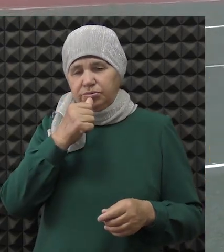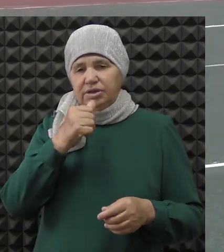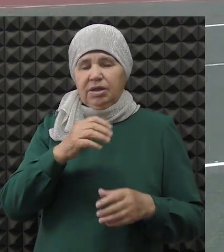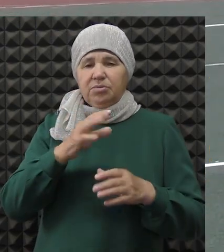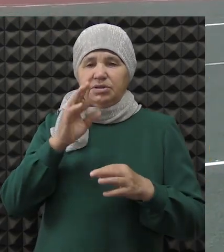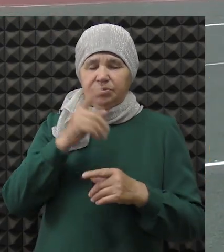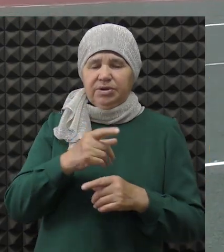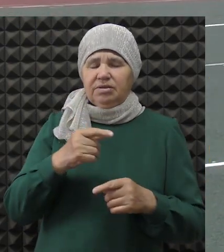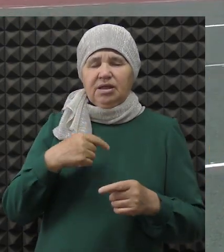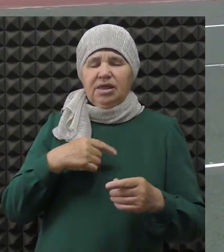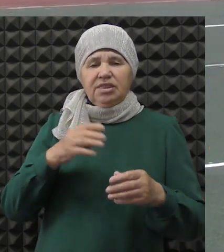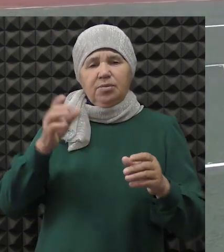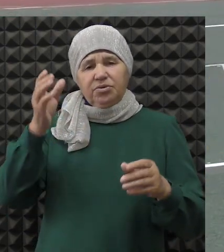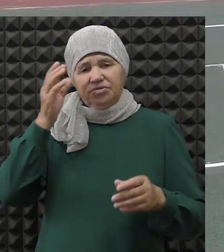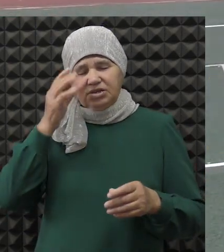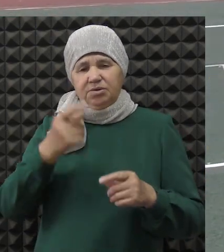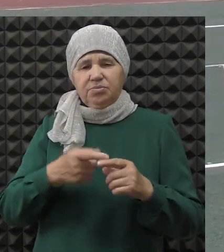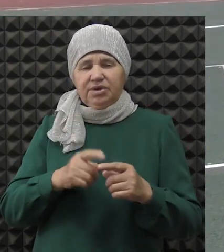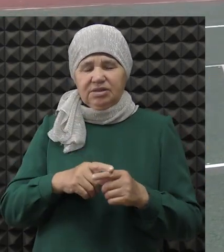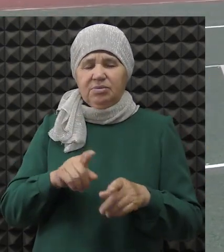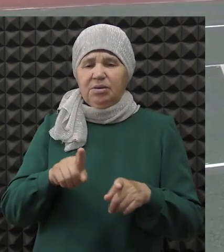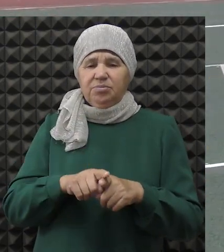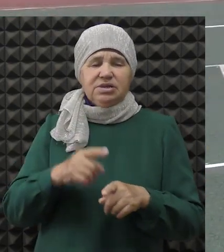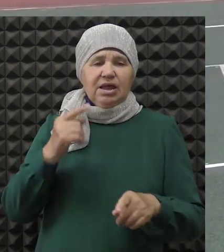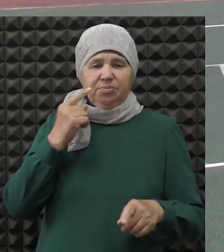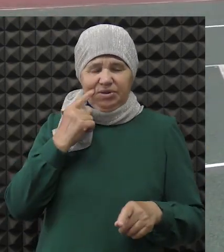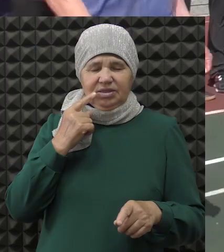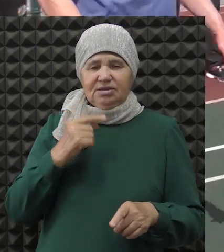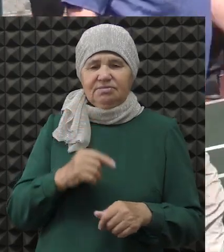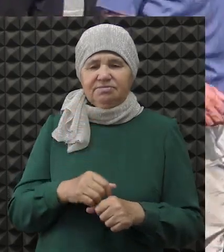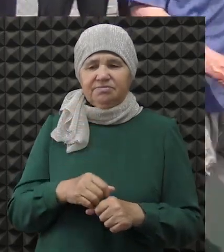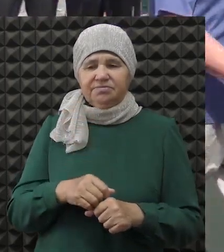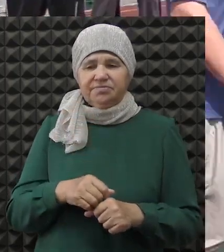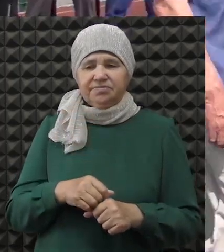было как бы неверно, непрофессионалы, поэтому уж думаю, что без каких-то обид и Рамы.